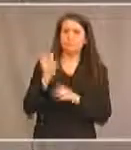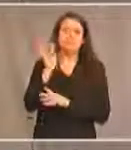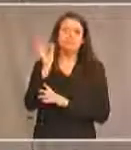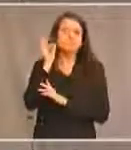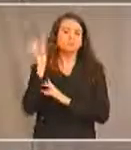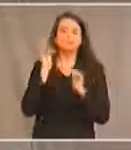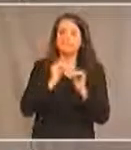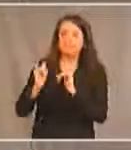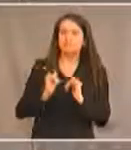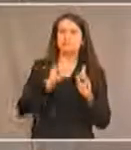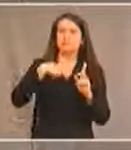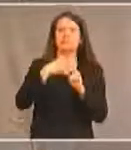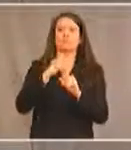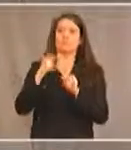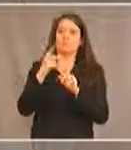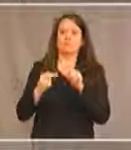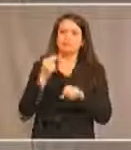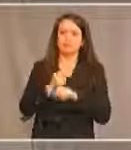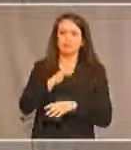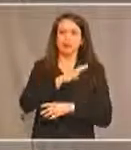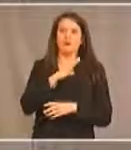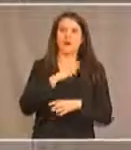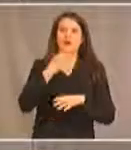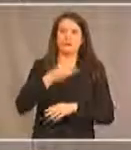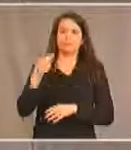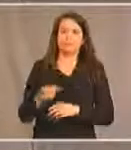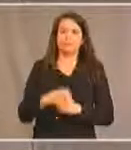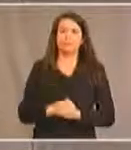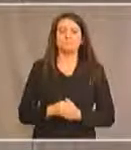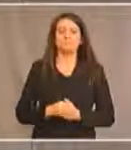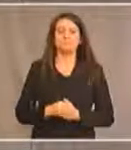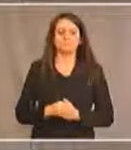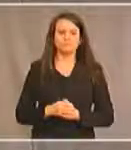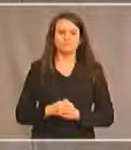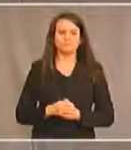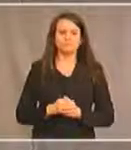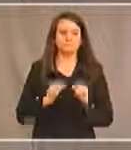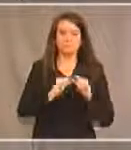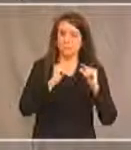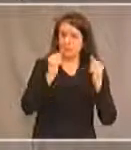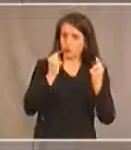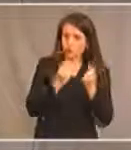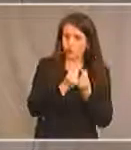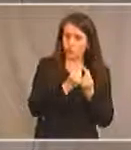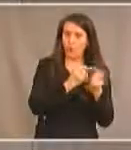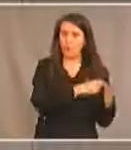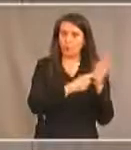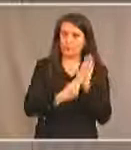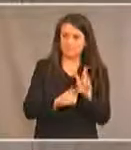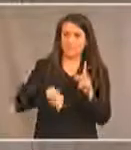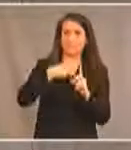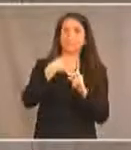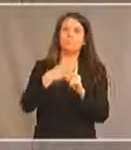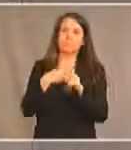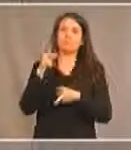individuellement et les Premières Nations ayant des handicaps. Les groupes de représentation et les